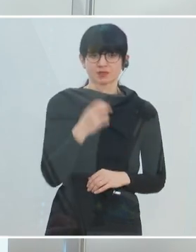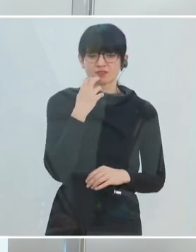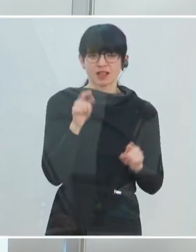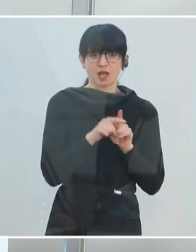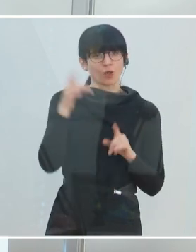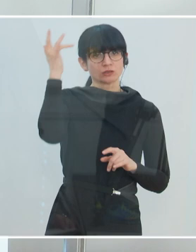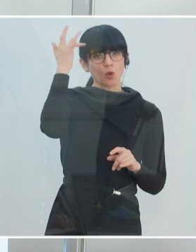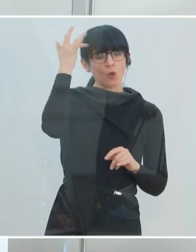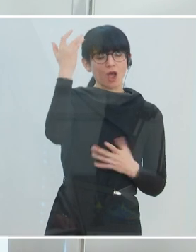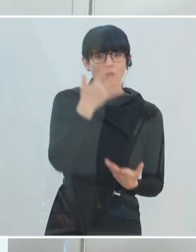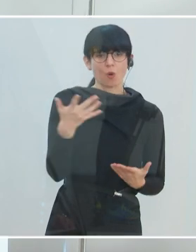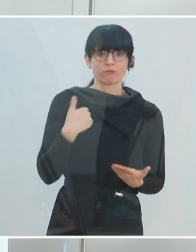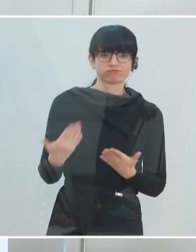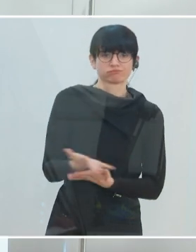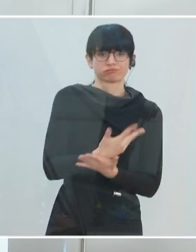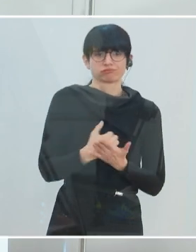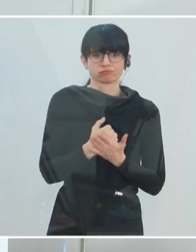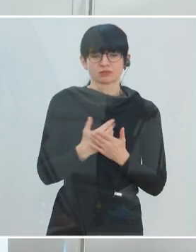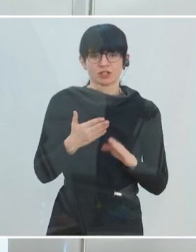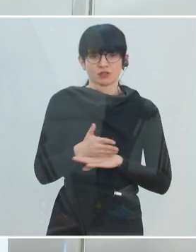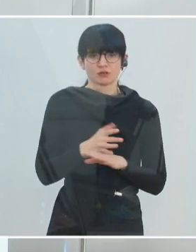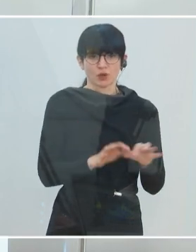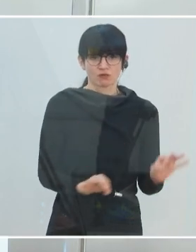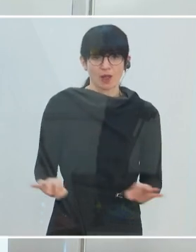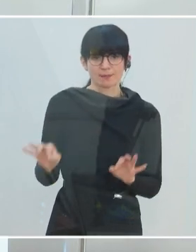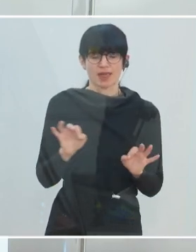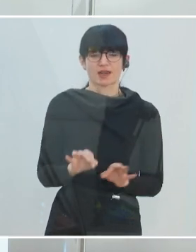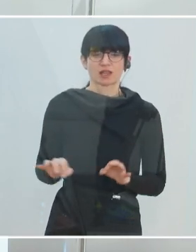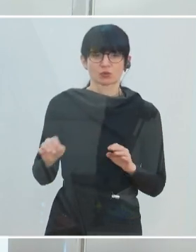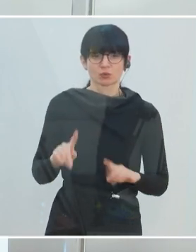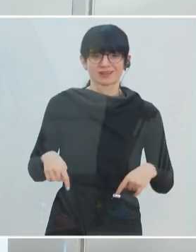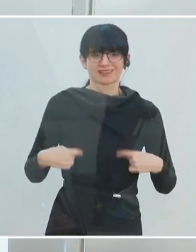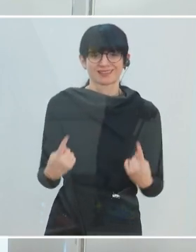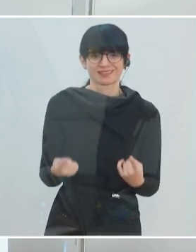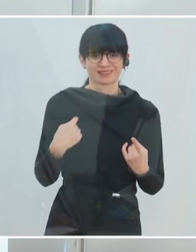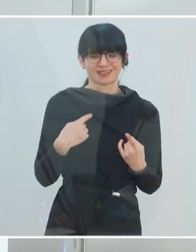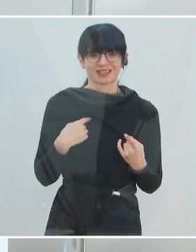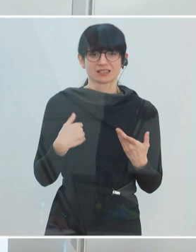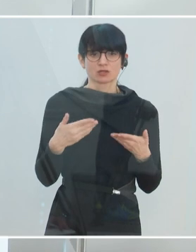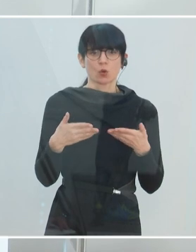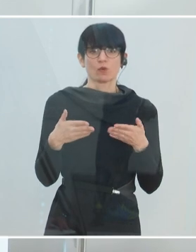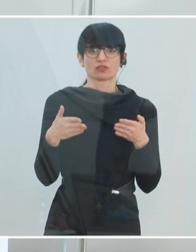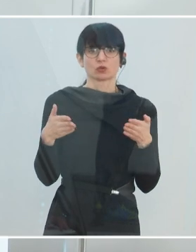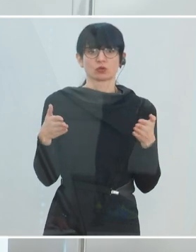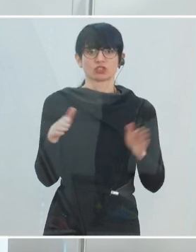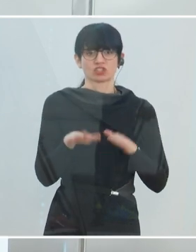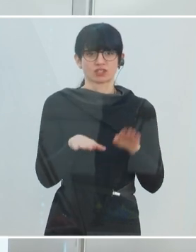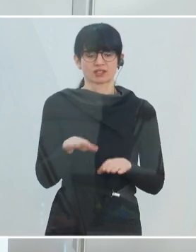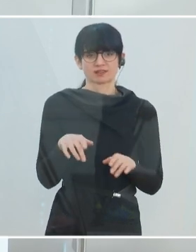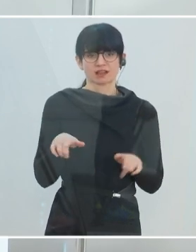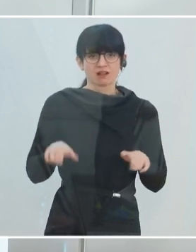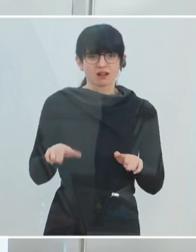-how, das hier vertreten ist, auch nützen für die Vorbereitung des nächsten Lockerungsschrittes im Bereich der Alten- und